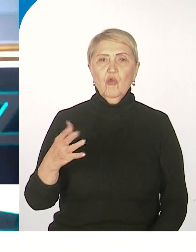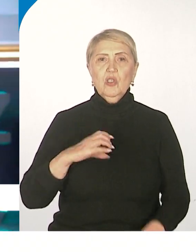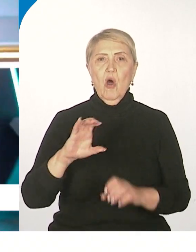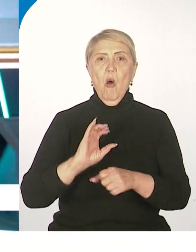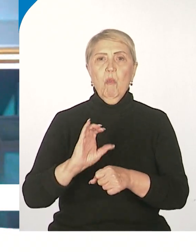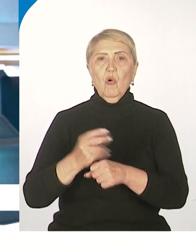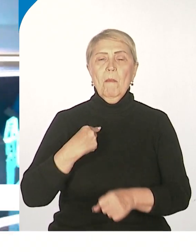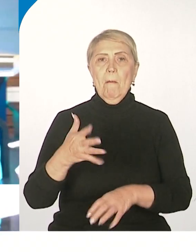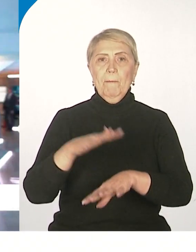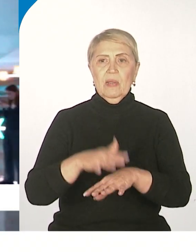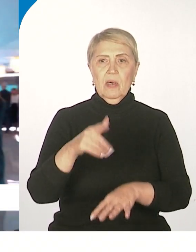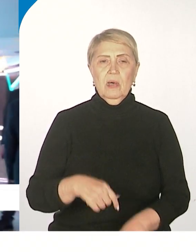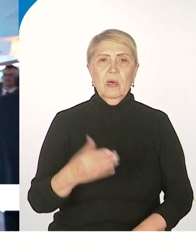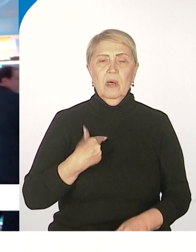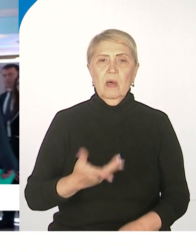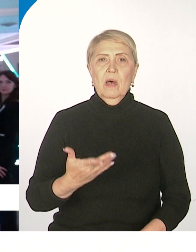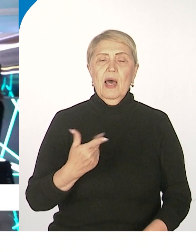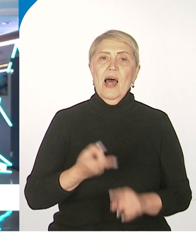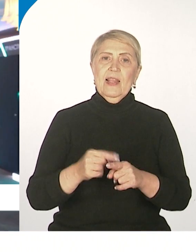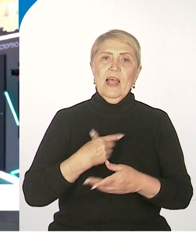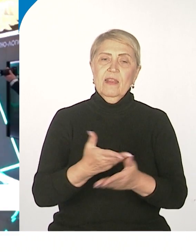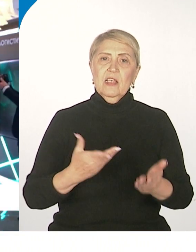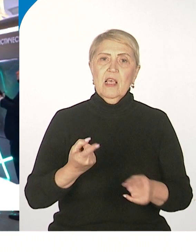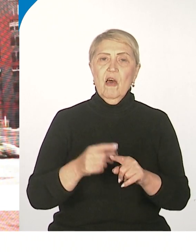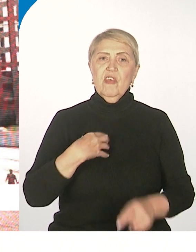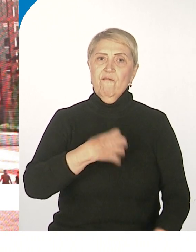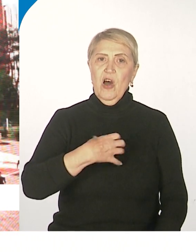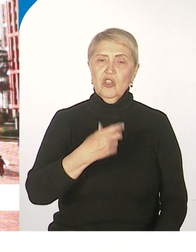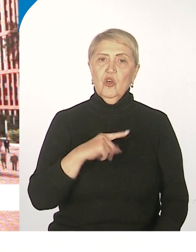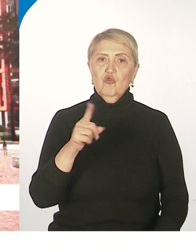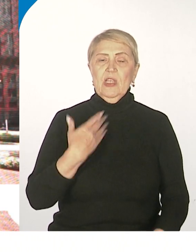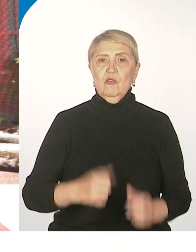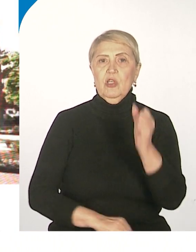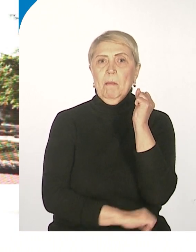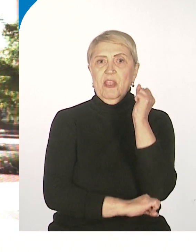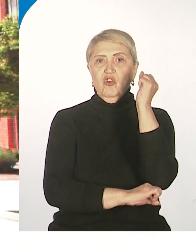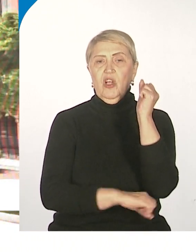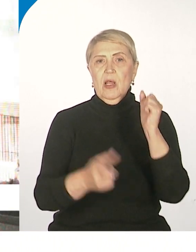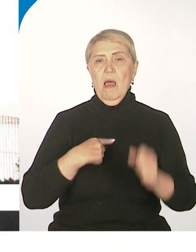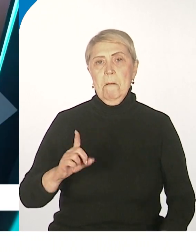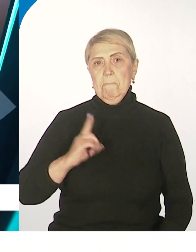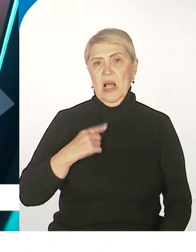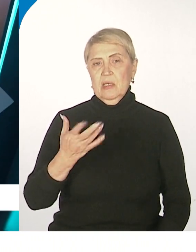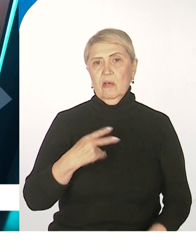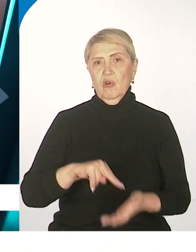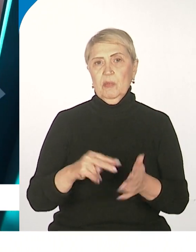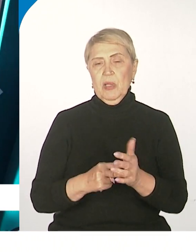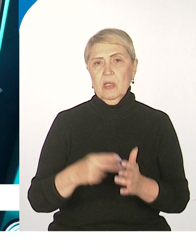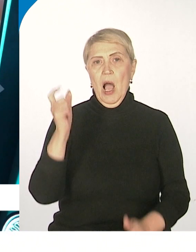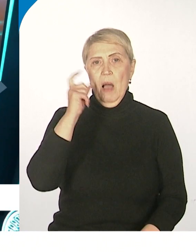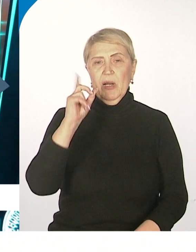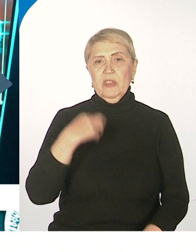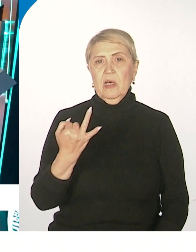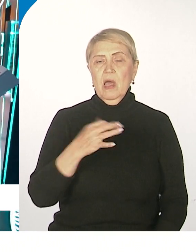что нас поддержала Валентина Ивановна и сенаторы в вопросах реализации мастер-планов Хабаровска и